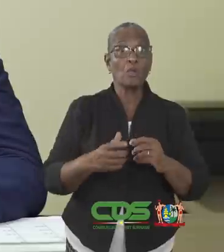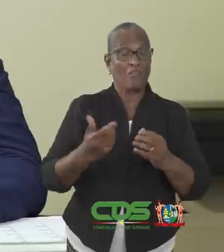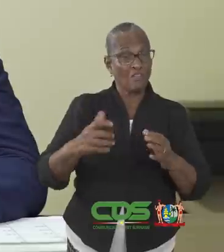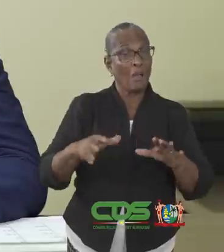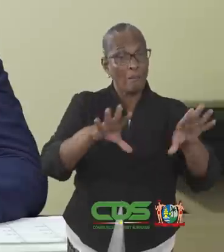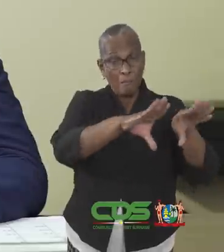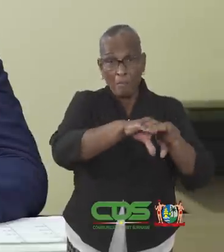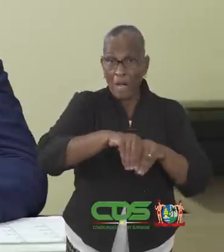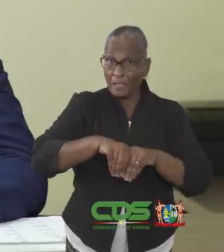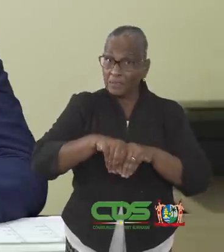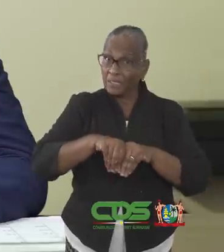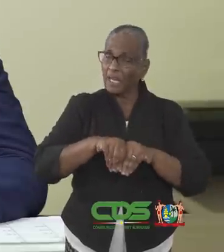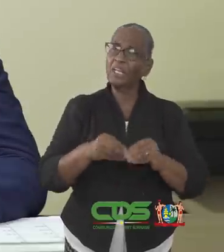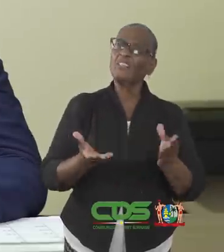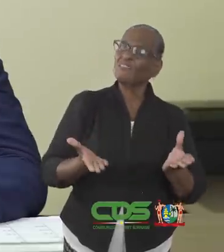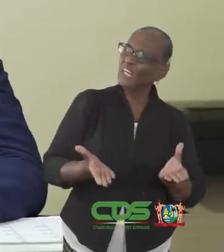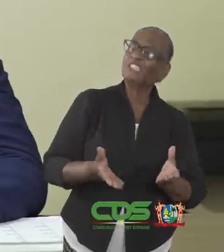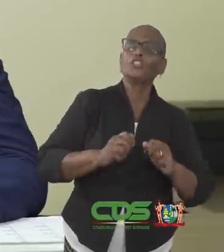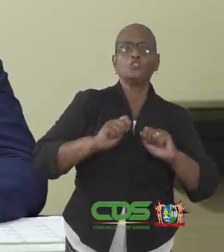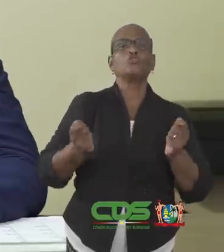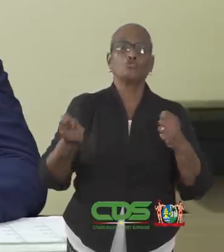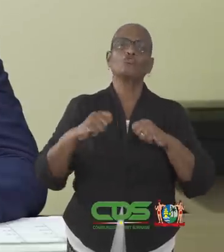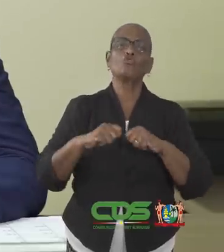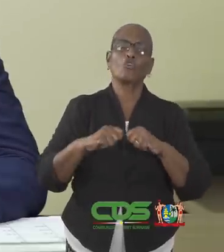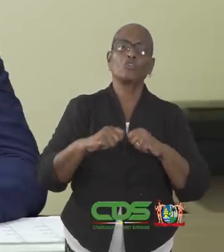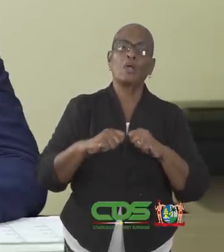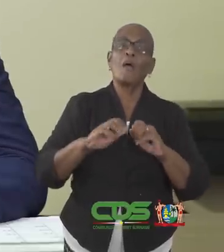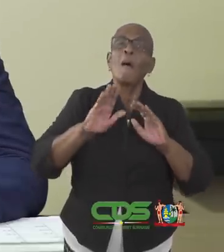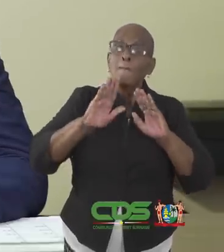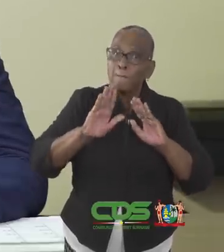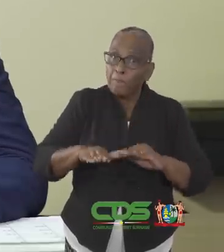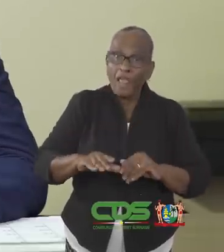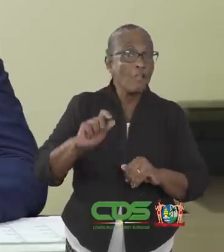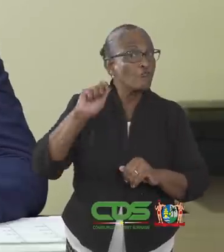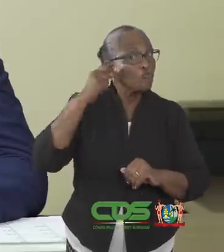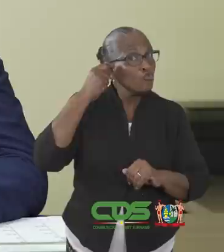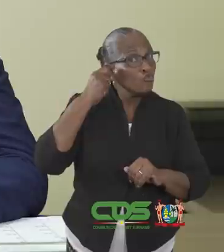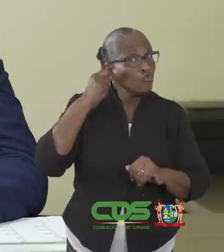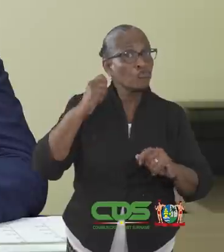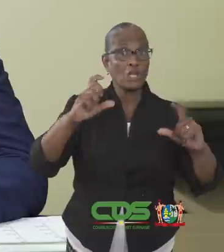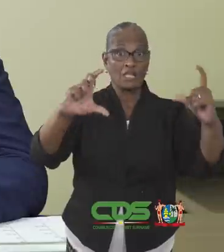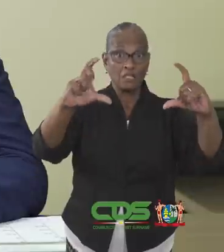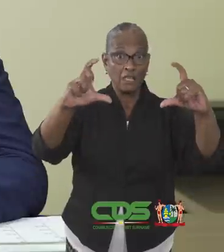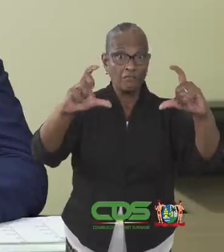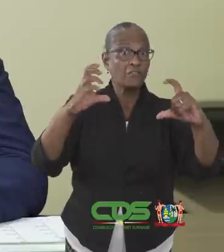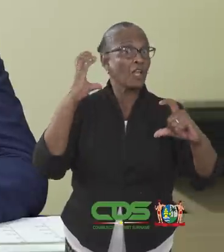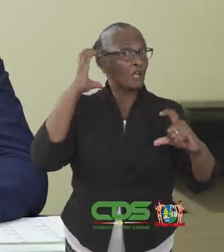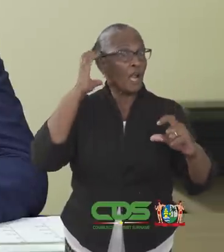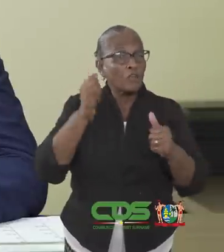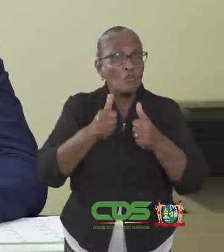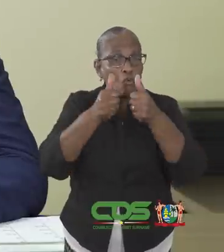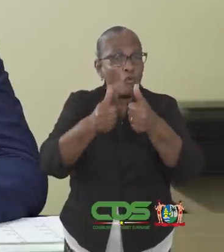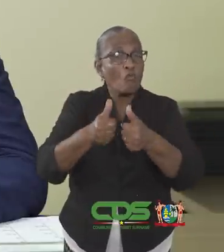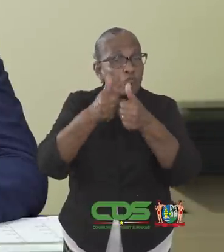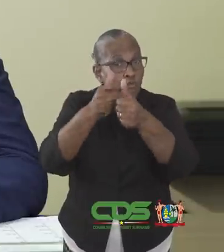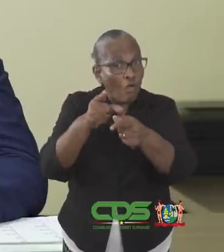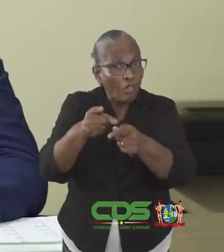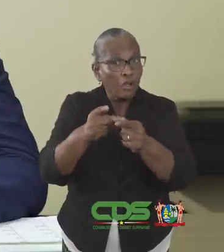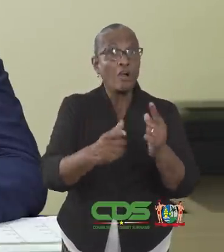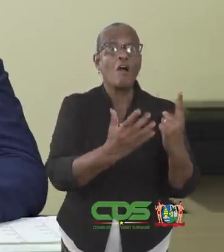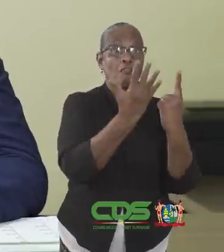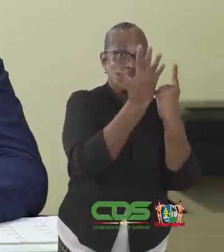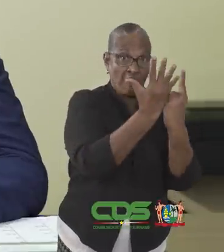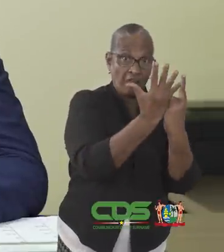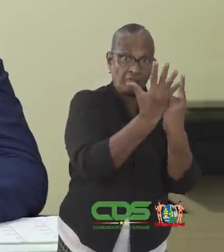afhankelijk van de situatie niet uitgesloten. Blijft u hiervoor het nieuws volgen. Vanaf dinsdag 15